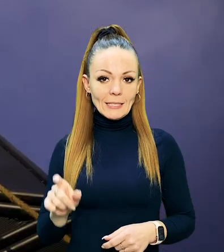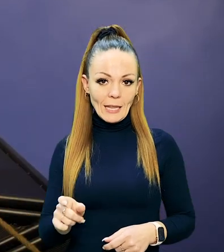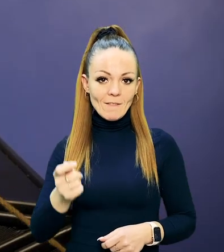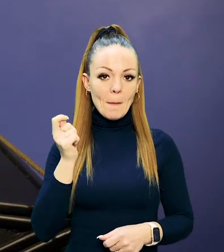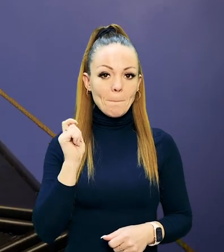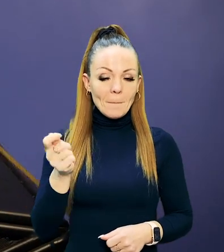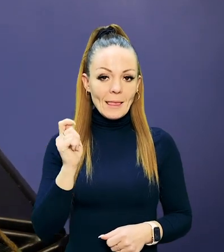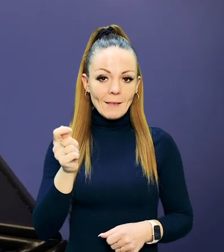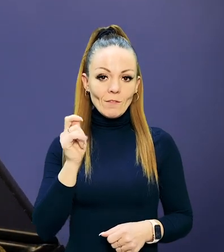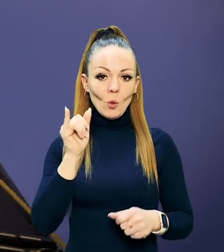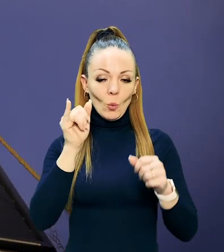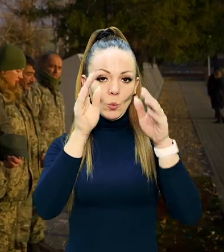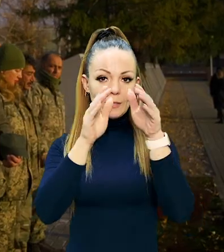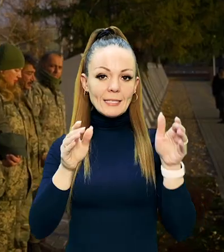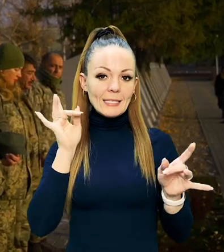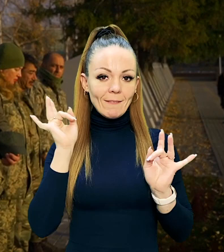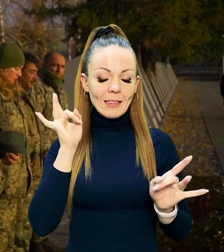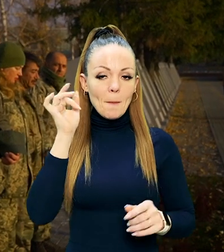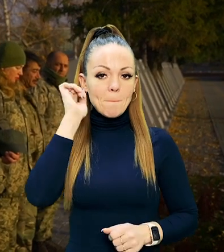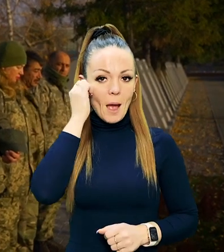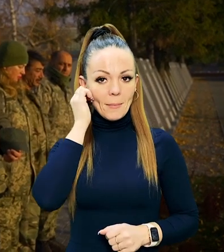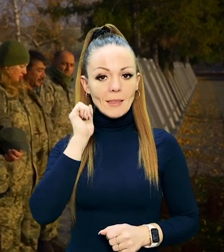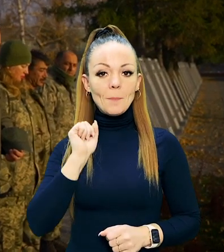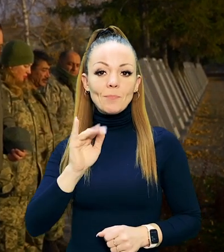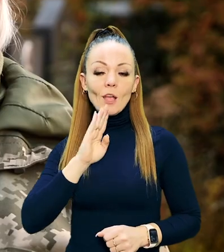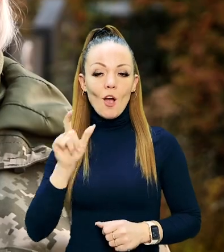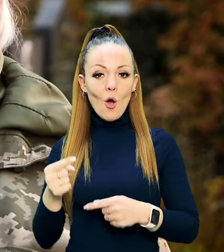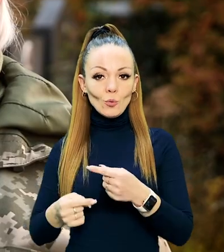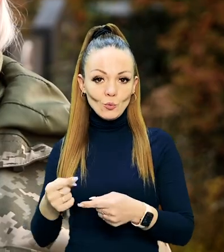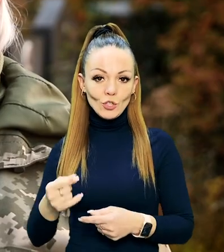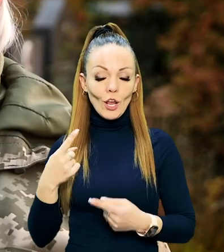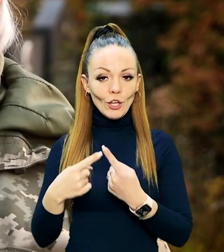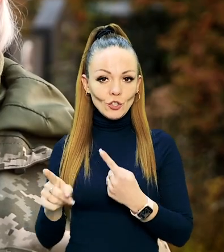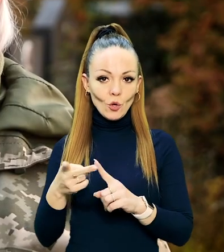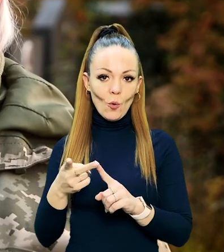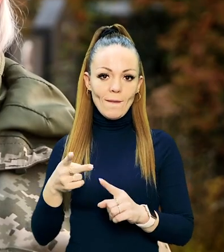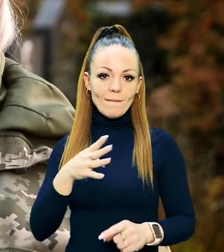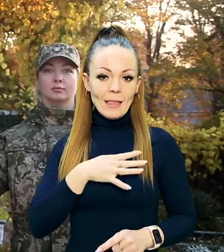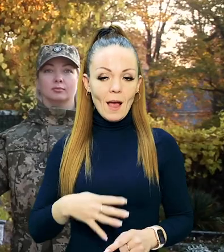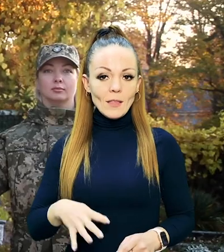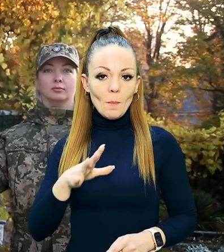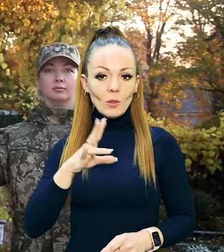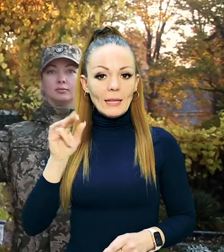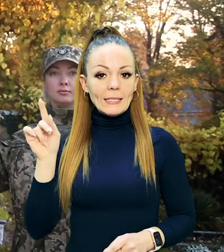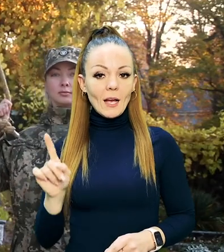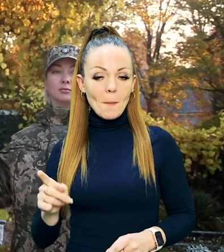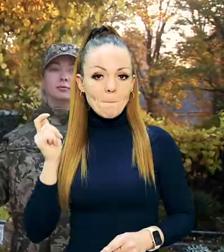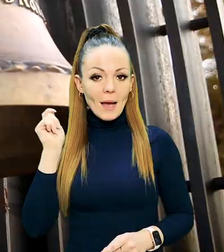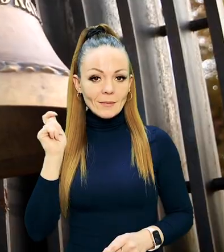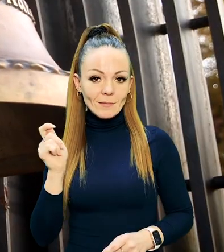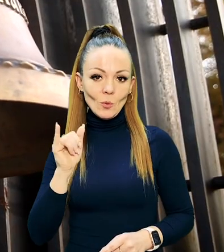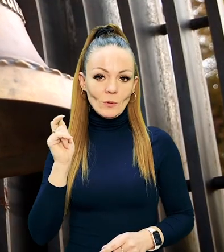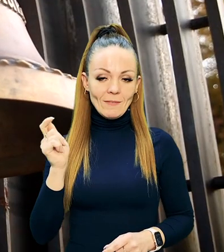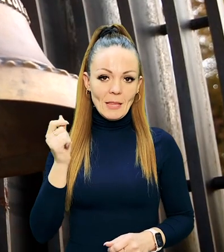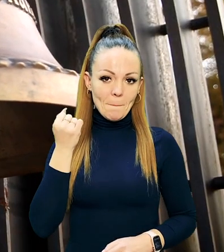бив на Луганщині у дзвін пам'яті. А онучка іншого ветерана била на Закарпатті у